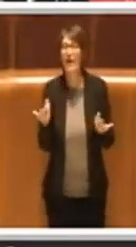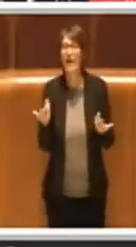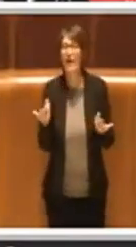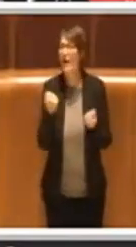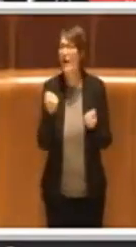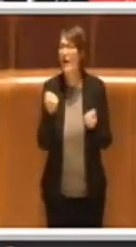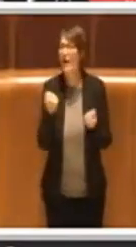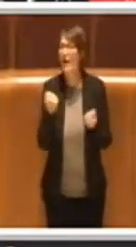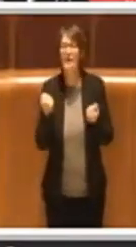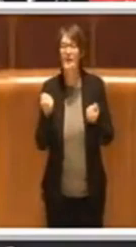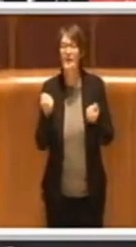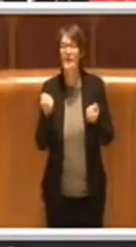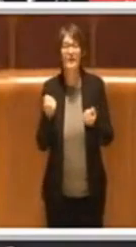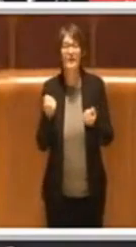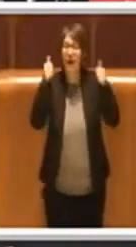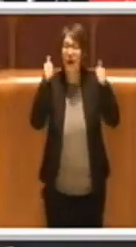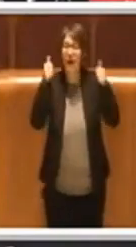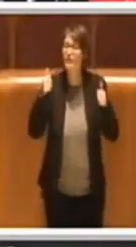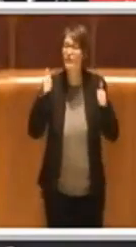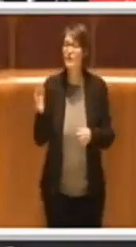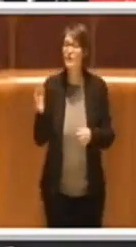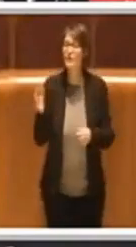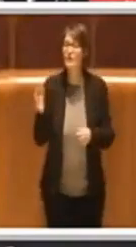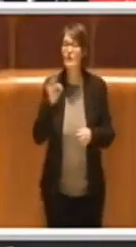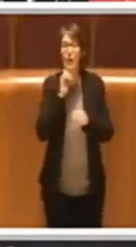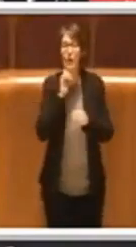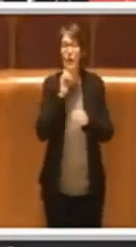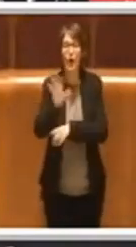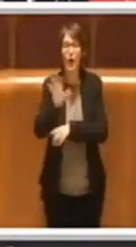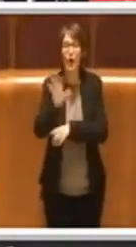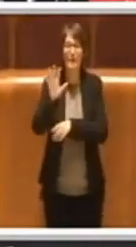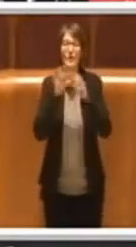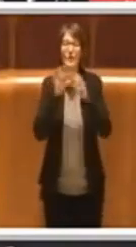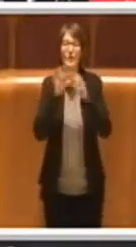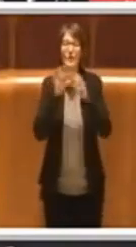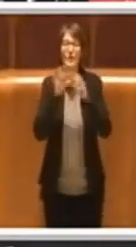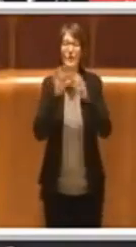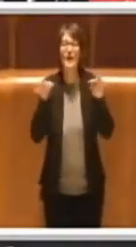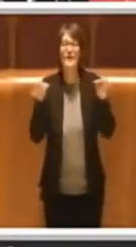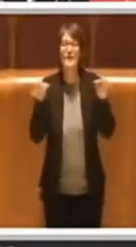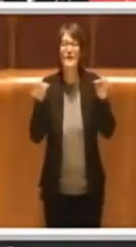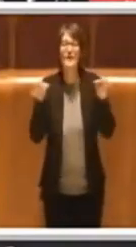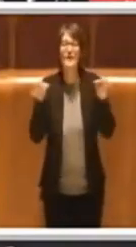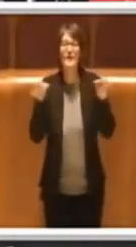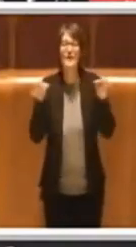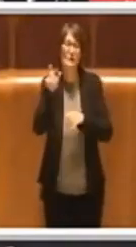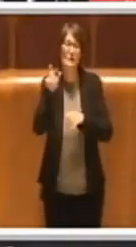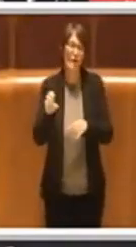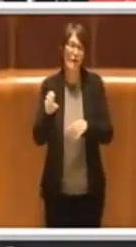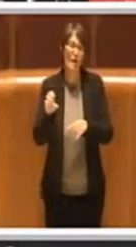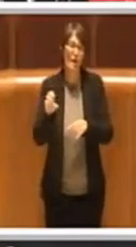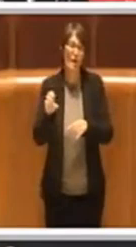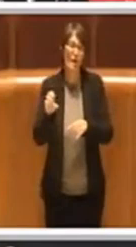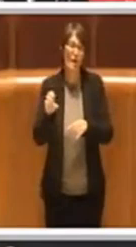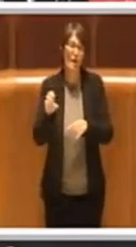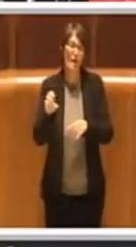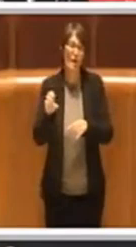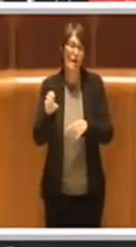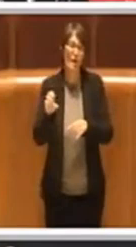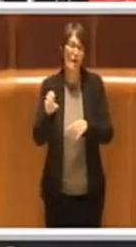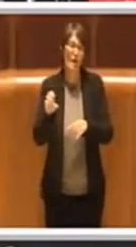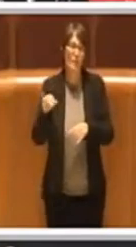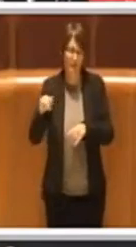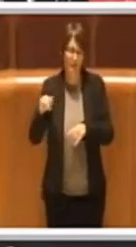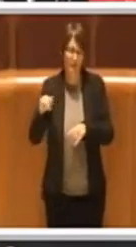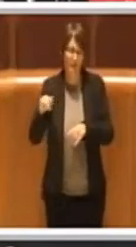le frasi e i personaggi del maestro Proietti in giro per Roma. Quindi ci ho detto, ho anticipato anche se si